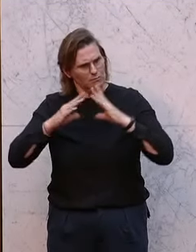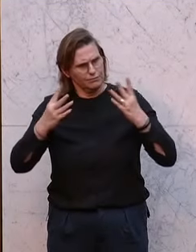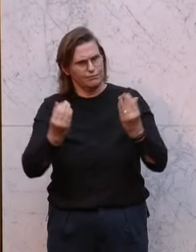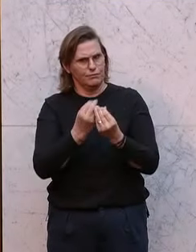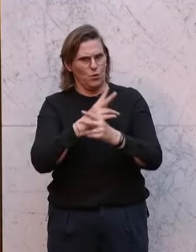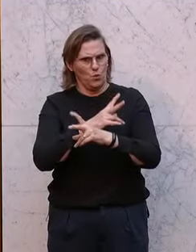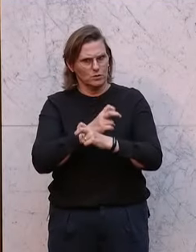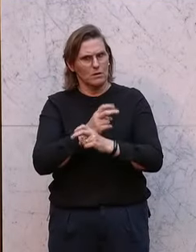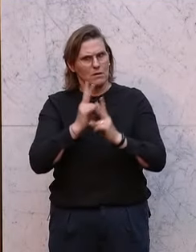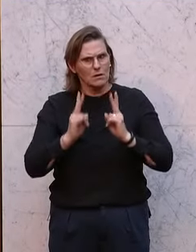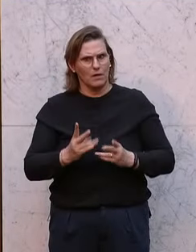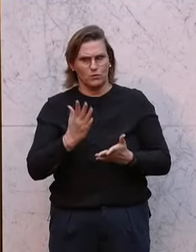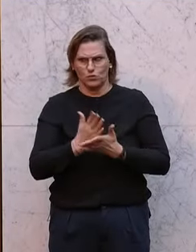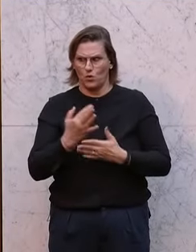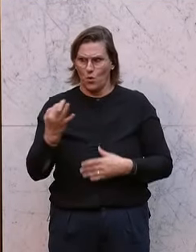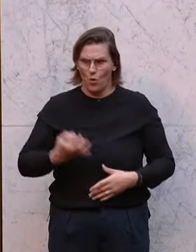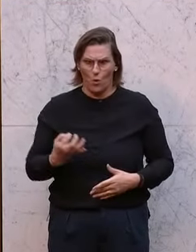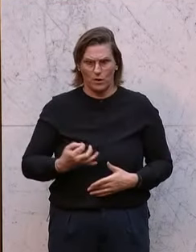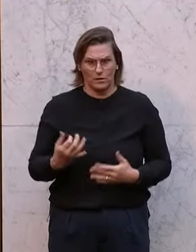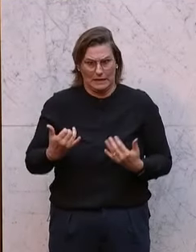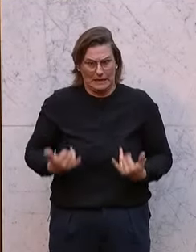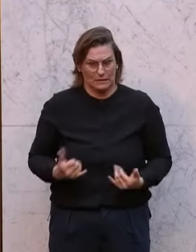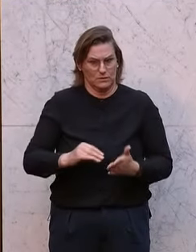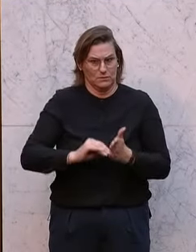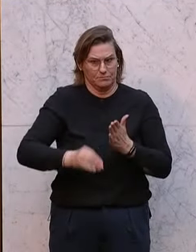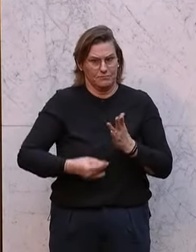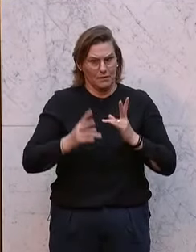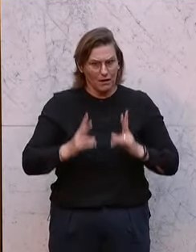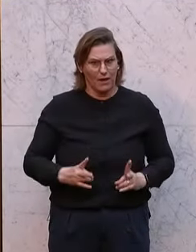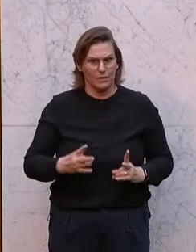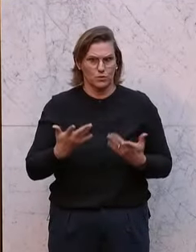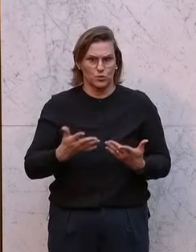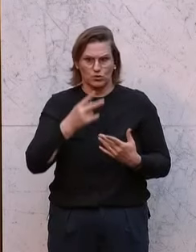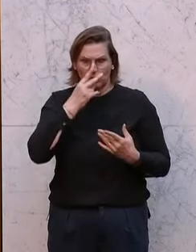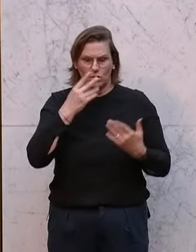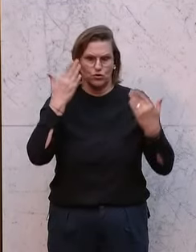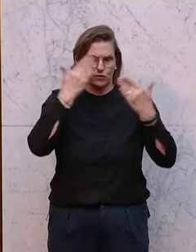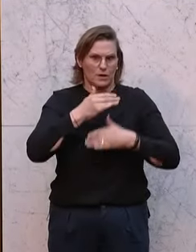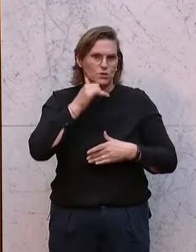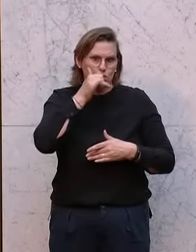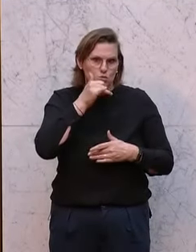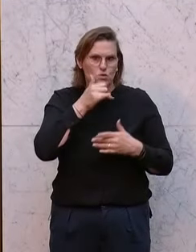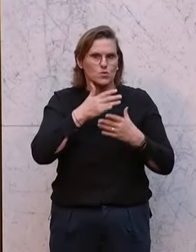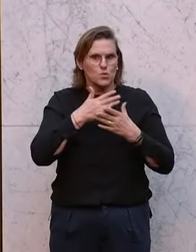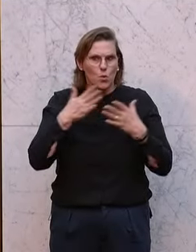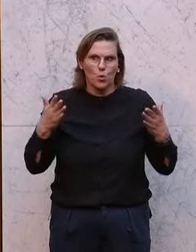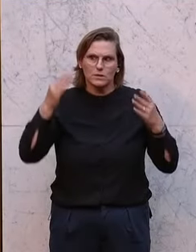Also könnten wir es auch heute hier ratifizieren. Aber so ist das mit Schwarz-Grün. Große, große